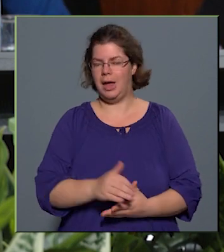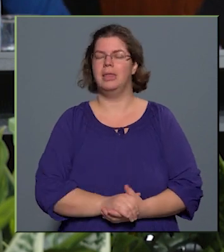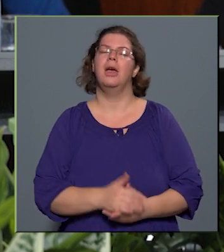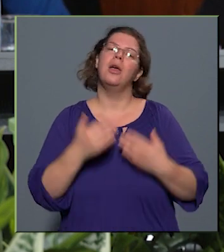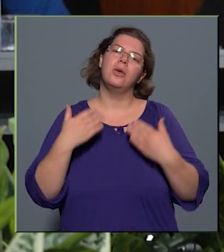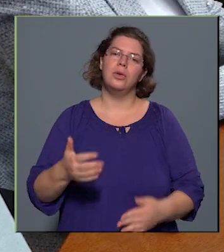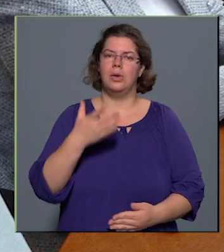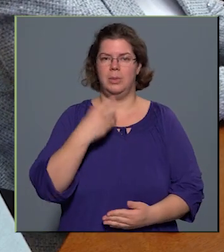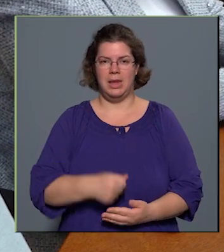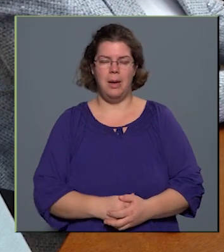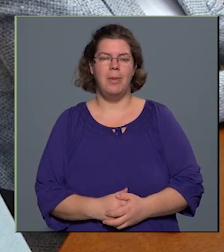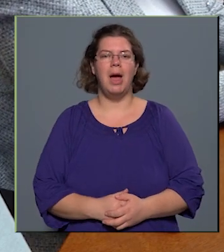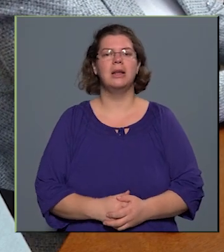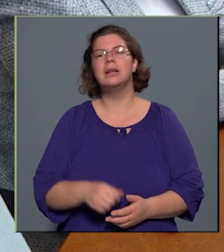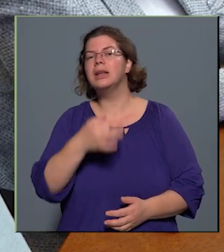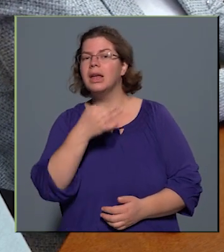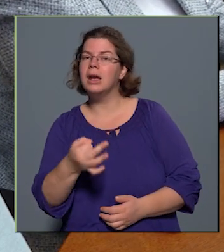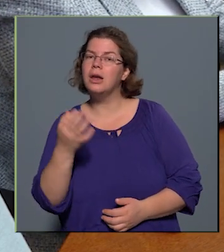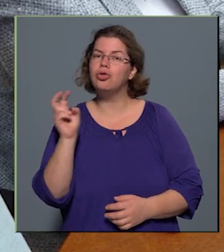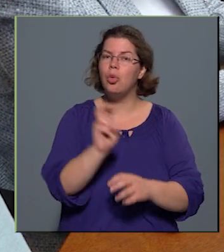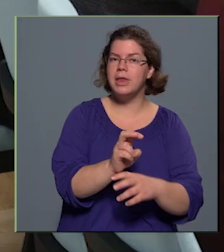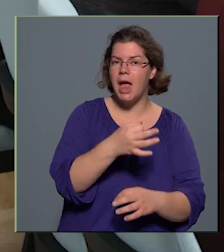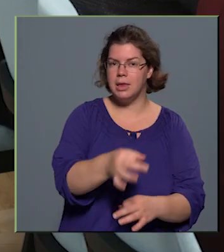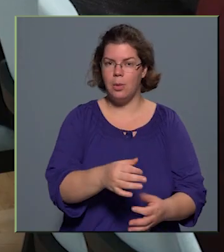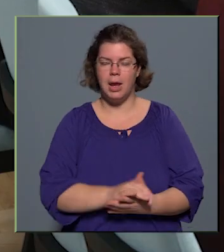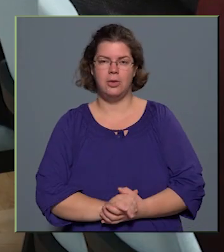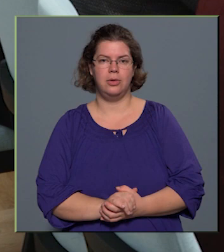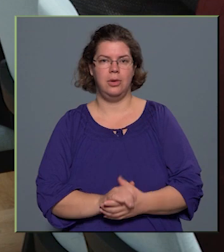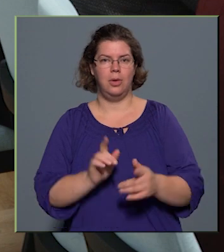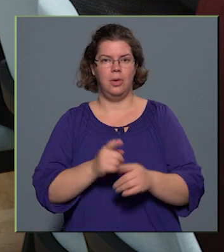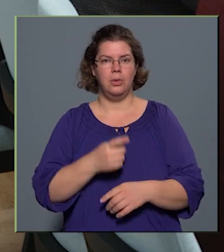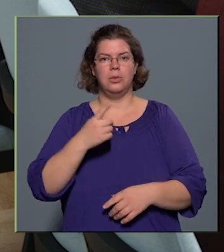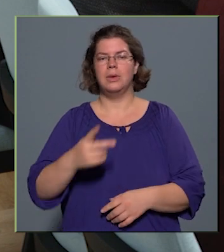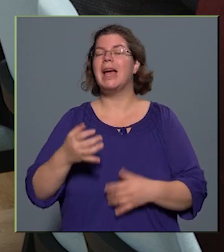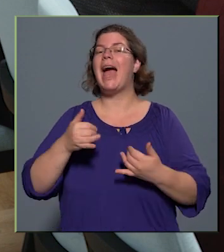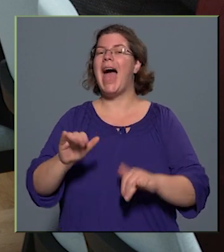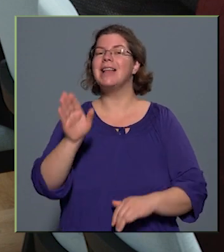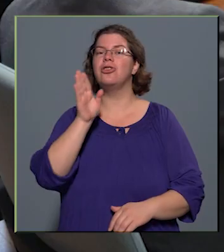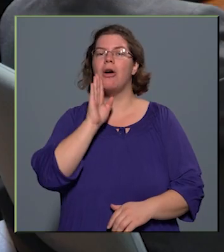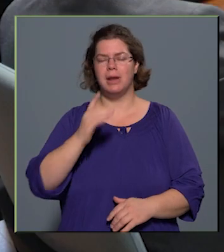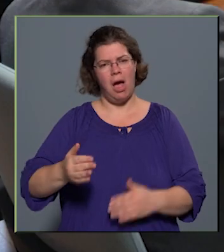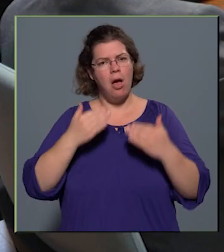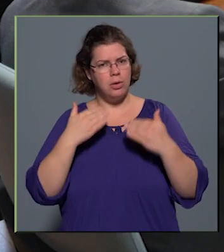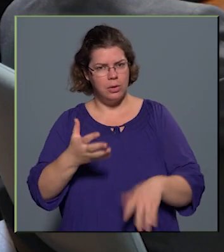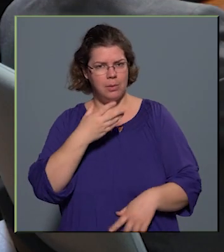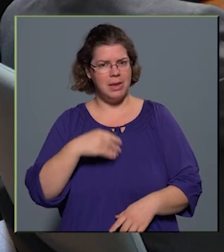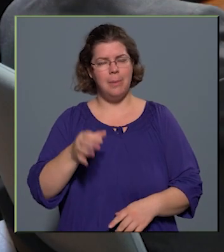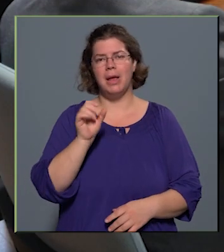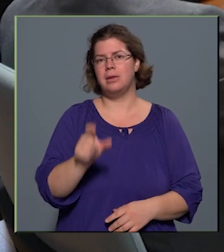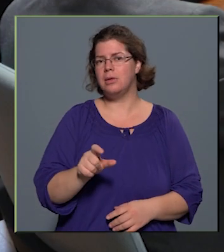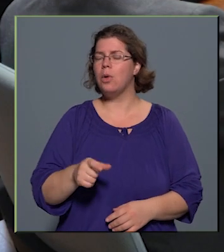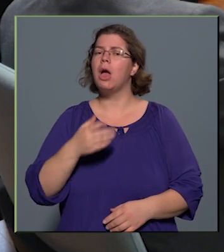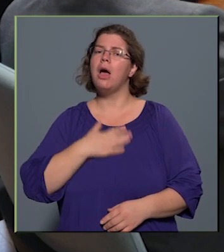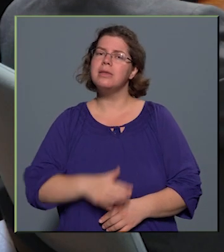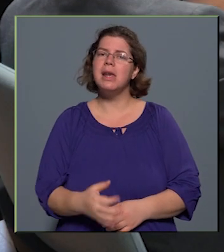köszönöm szépen. Kérdése, hozzászólása. Úgy tűnik, Ács Andra. Köszönöm szépen a szót. Azt